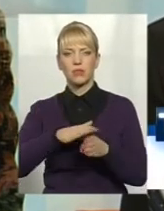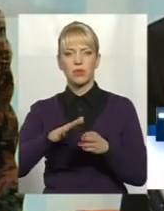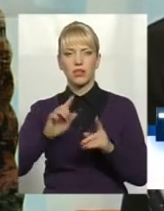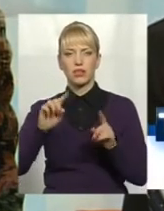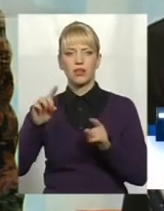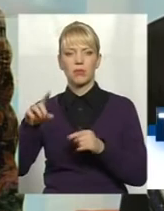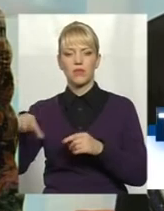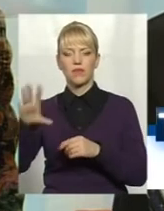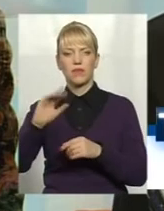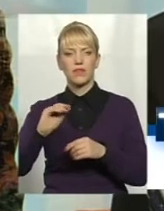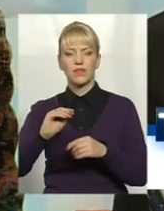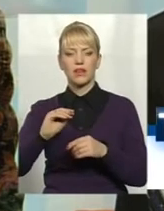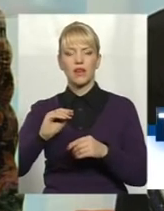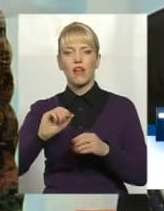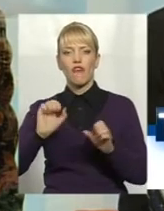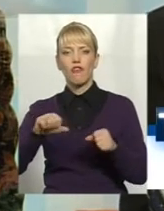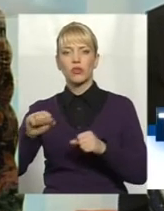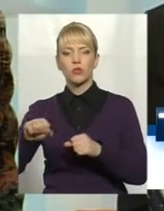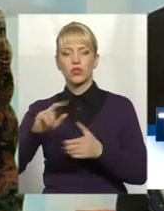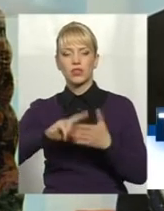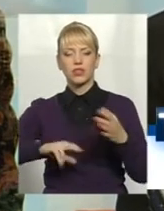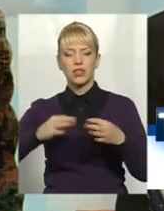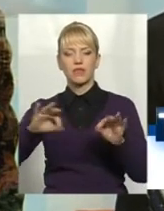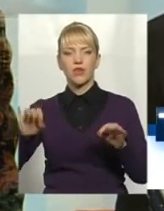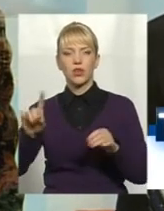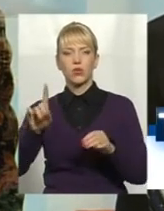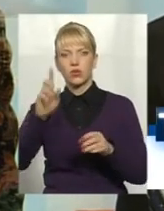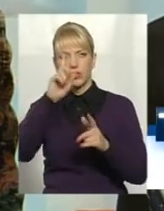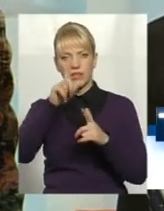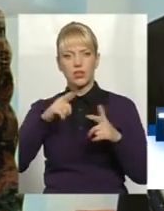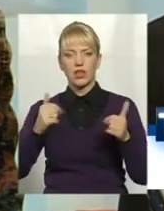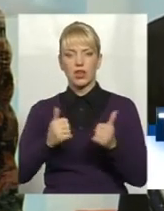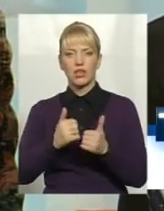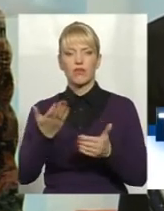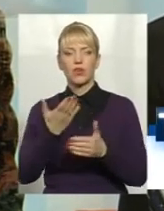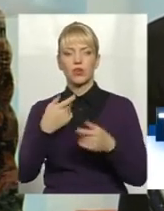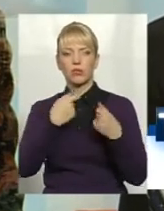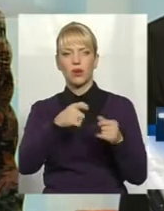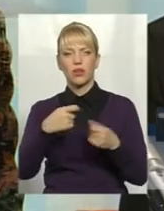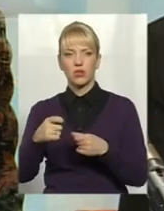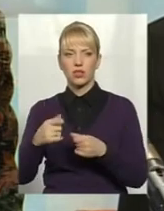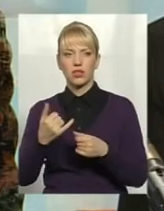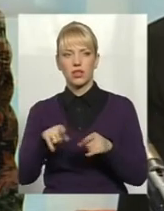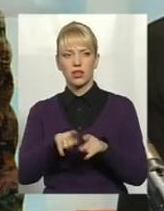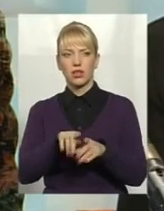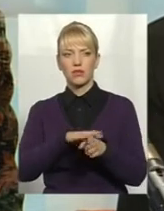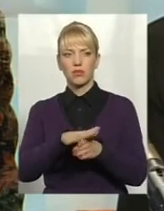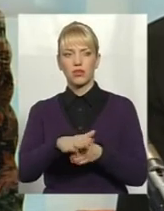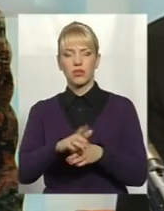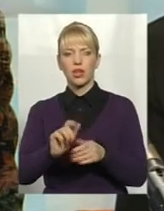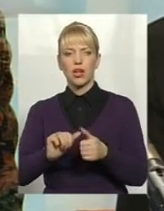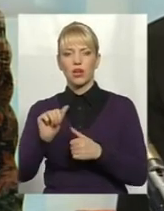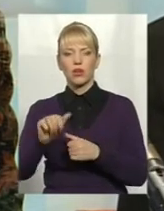можливих сертифікатів в країни, в які йде експорт. І так і виконуємо. Крім того, наш